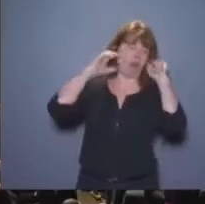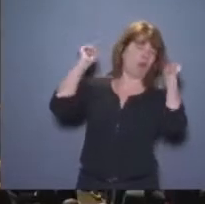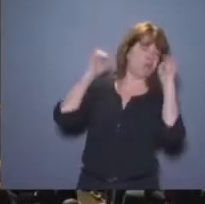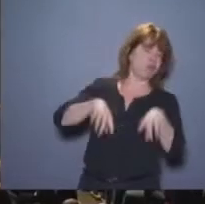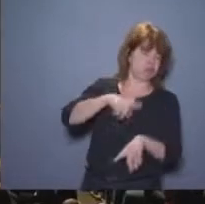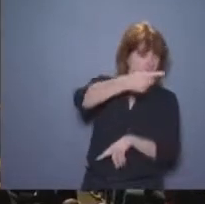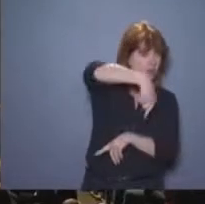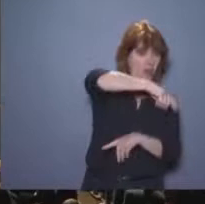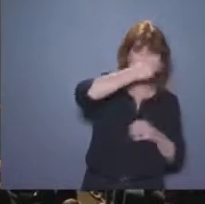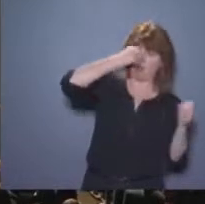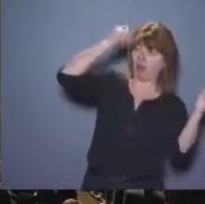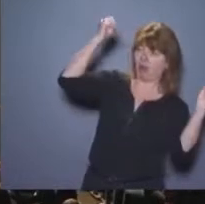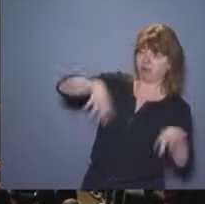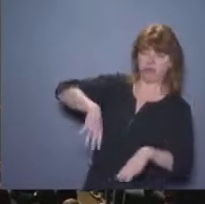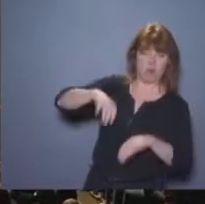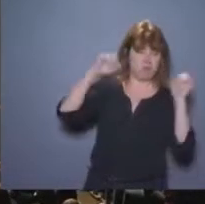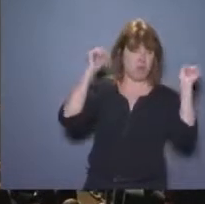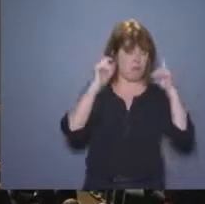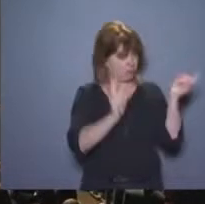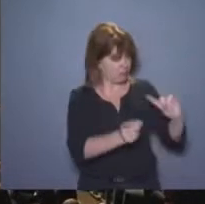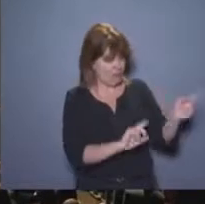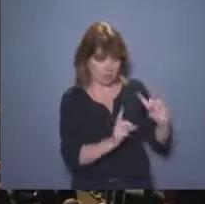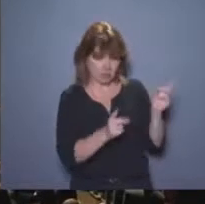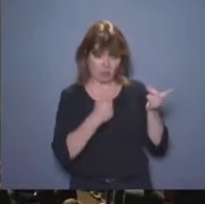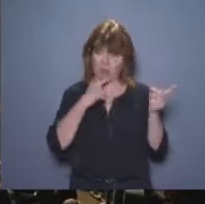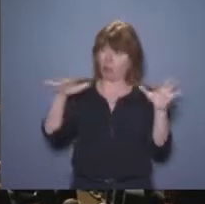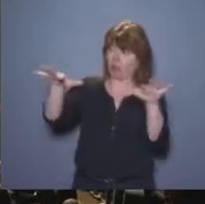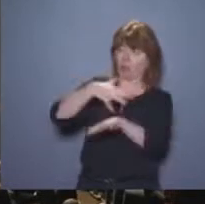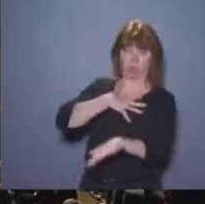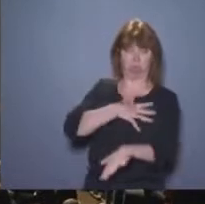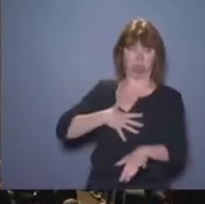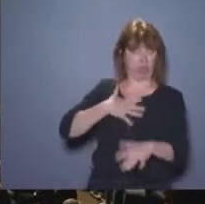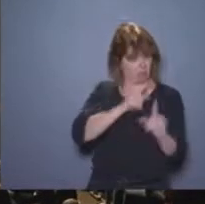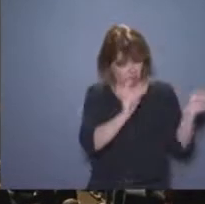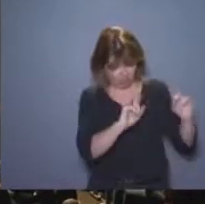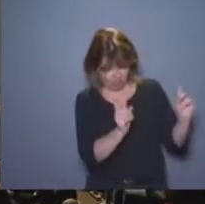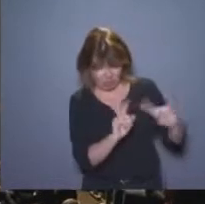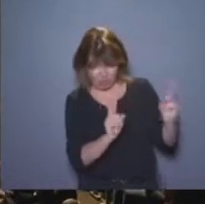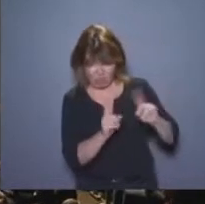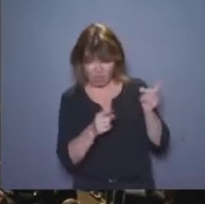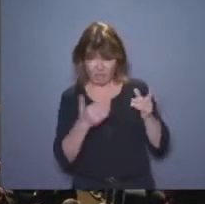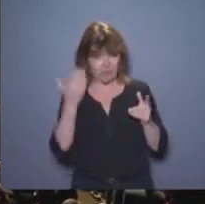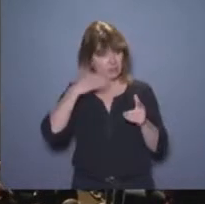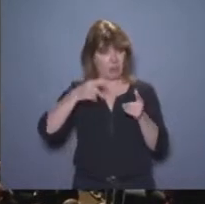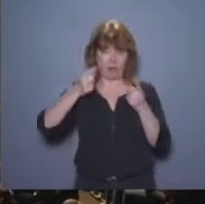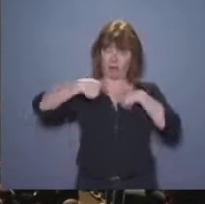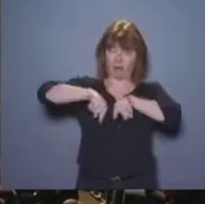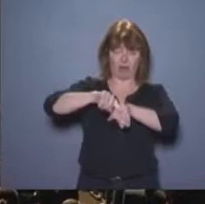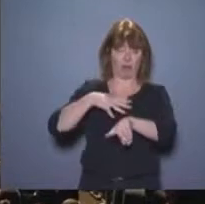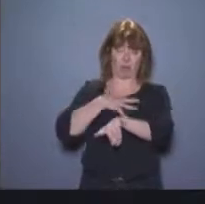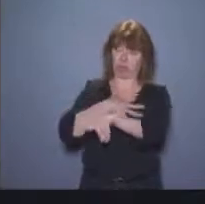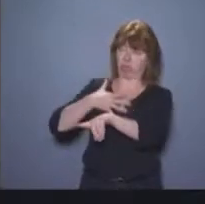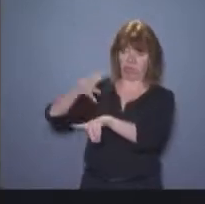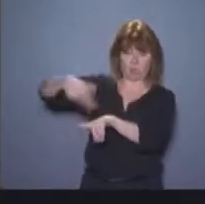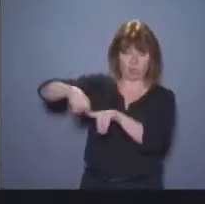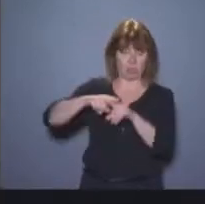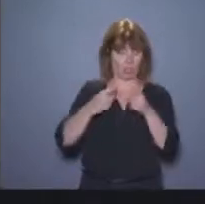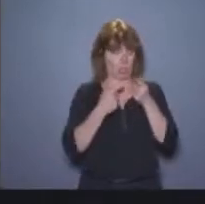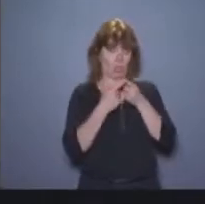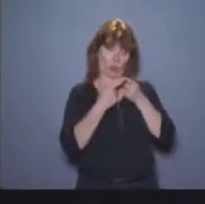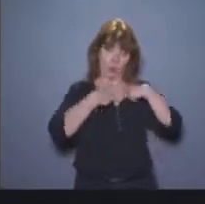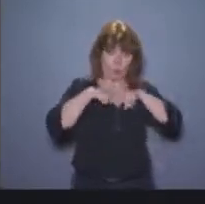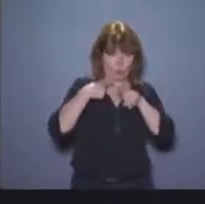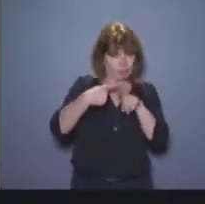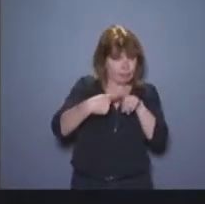dégoûtés de tout, si bien qu'ils étaient prêts à laisser tout le pouvoir aux dégoûtants, parce qu'il ne que les dégoûtants quand les